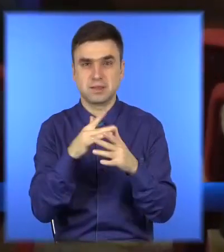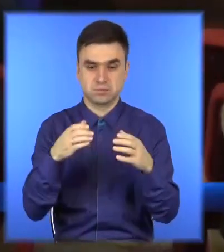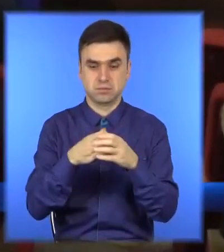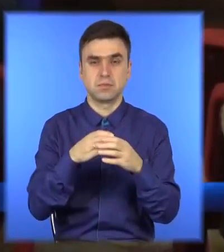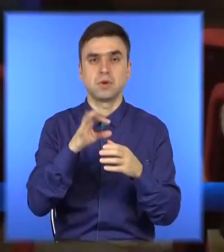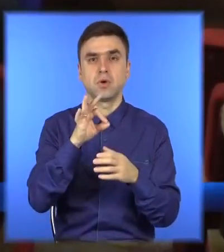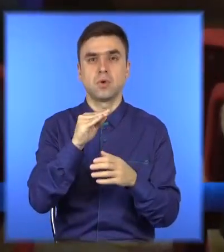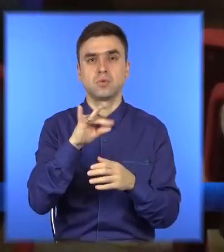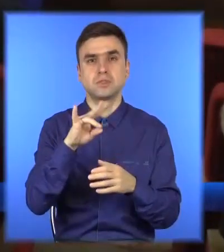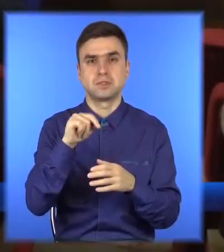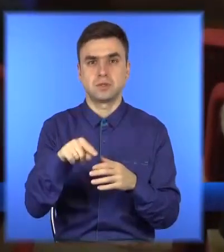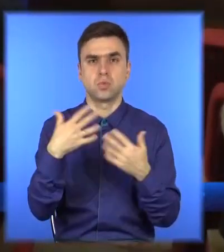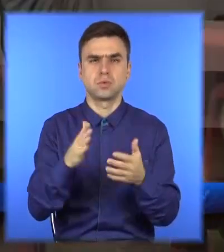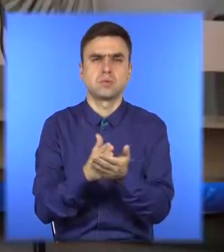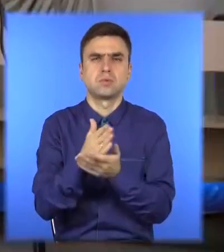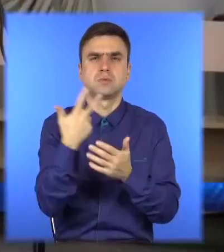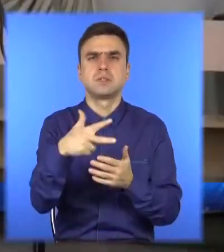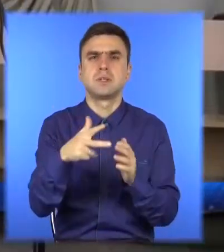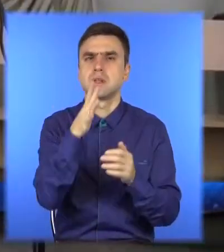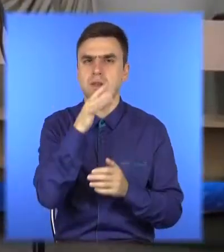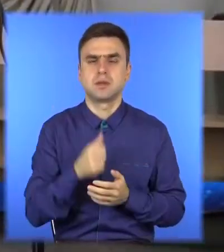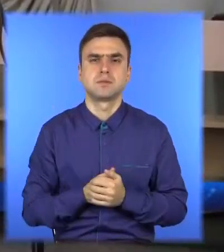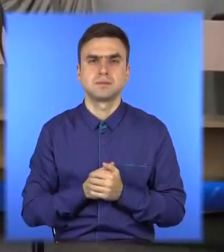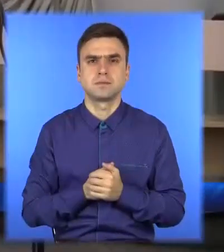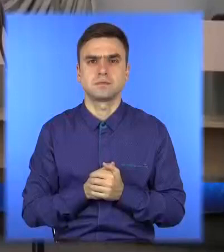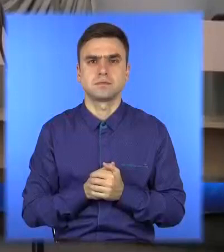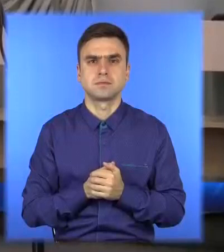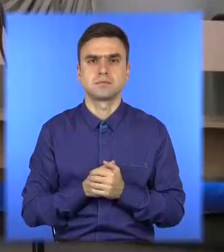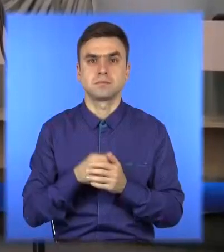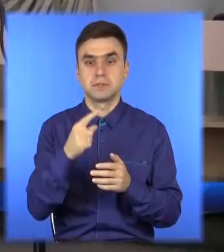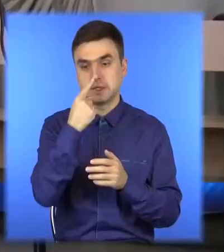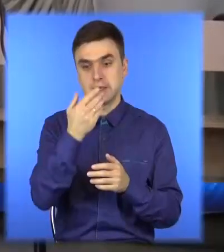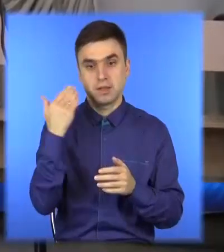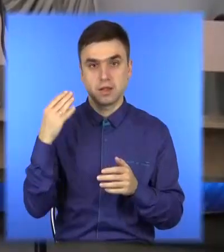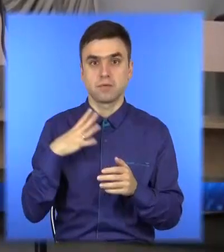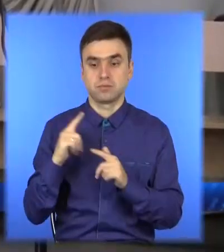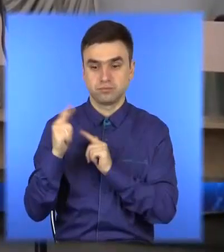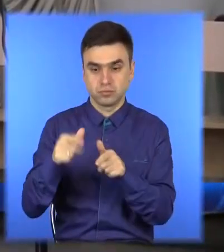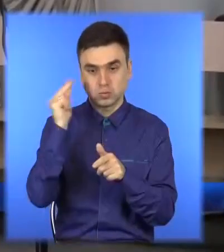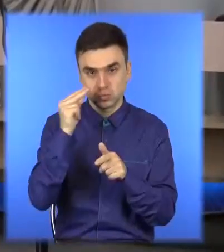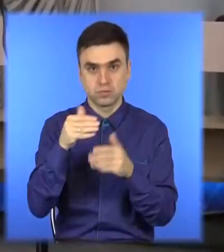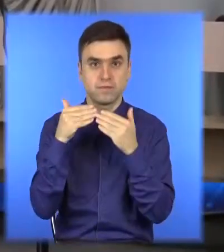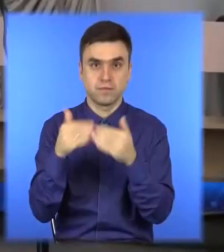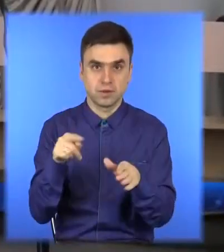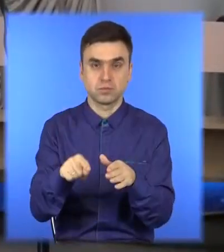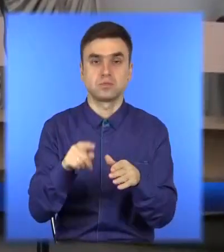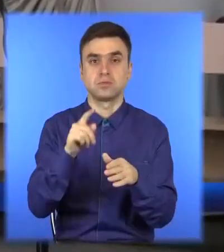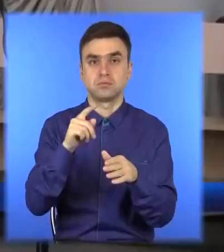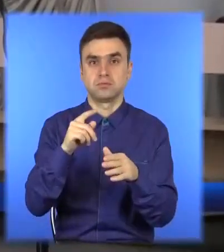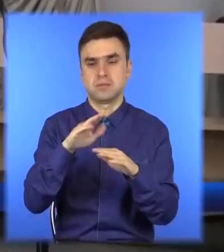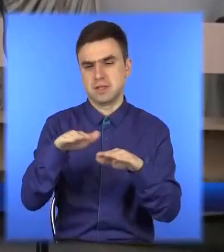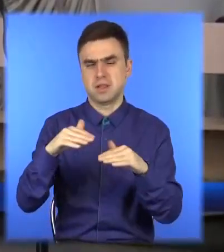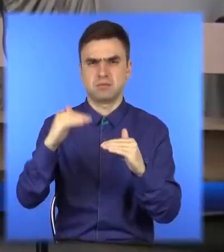теж номери. Наразі складається ансамбль з 18 вихованців від 6 до 12 років. Але двері його відкрити